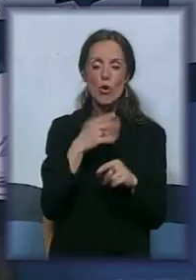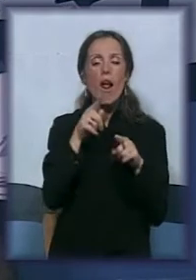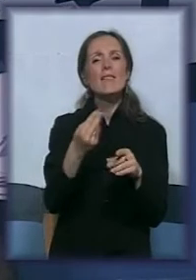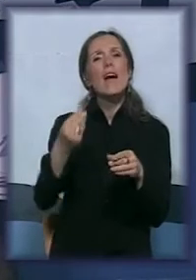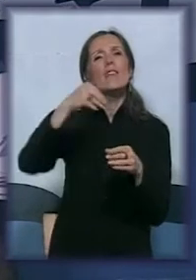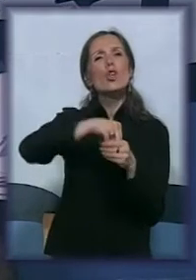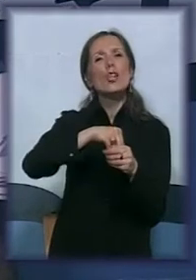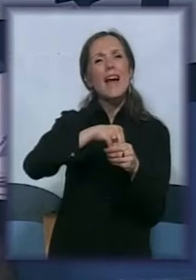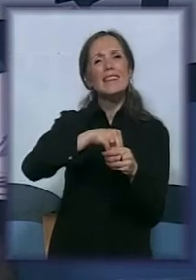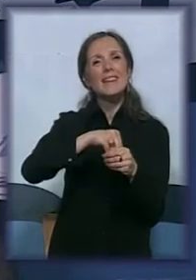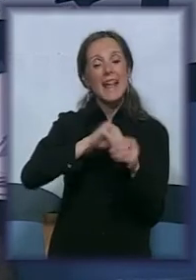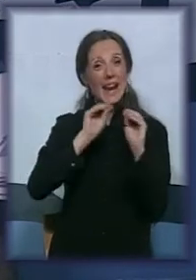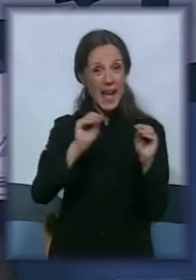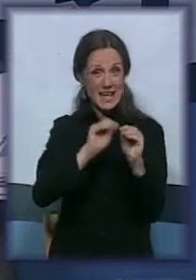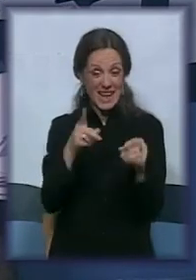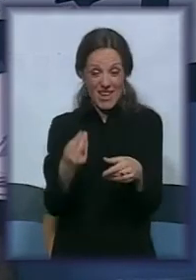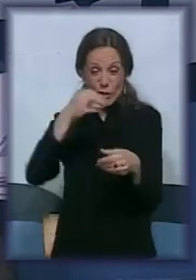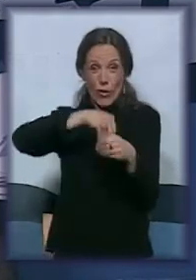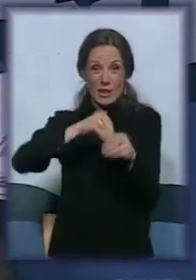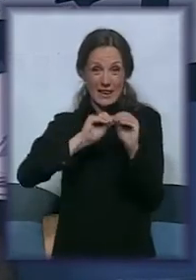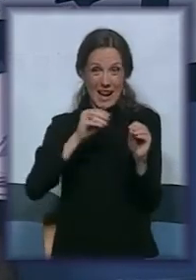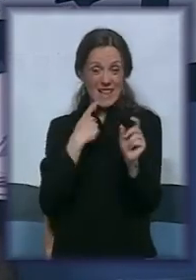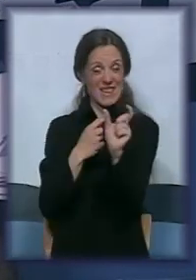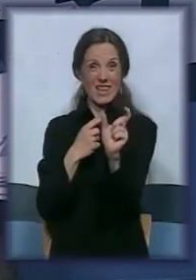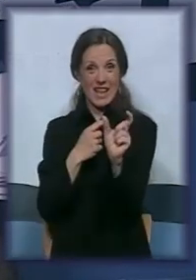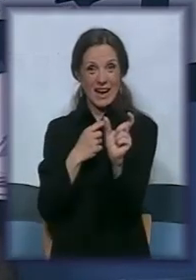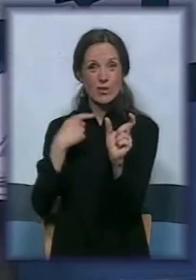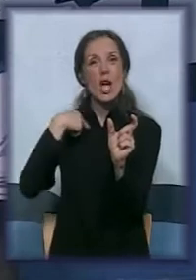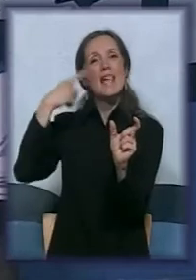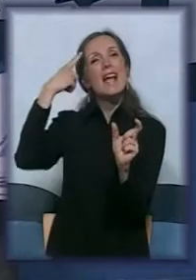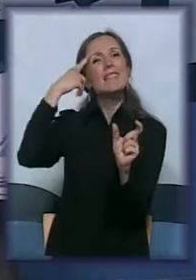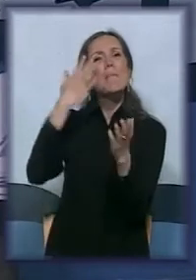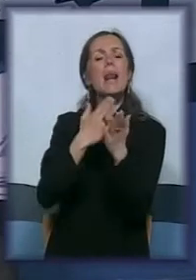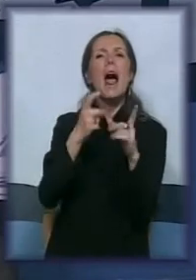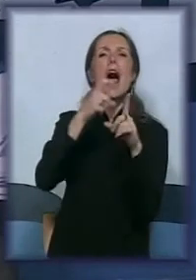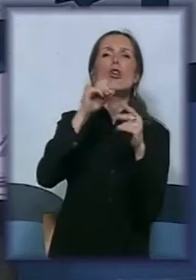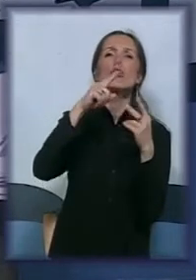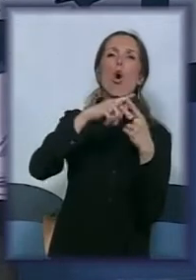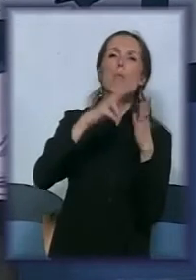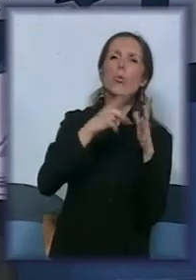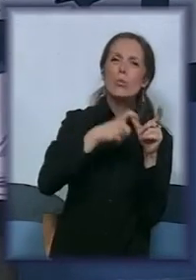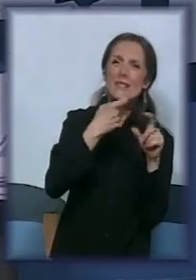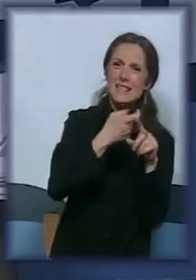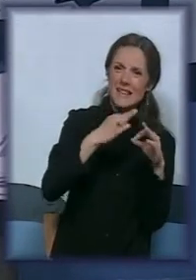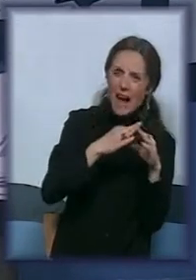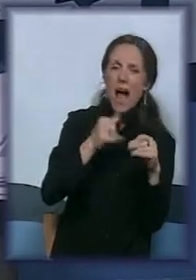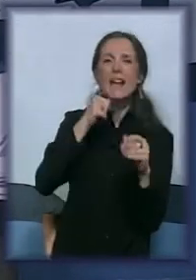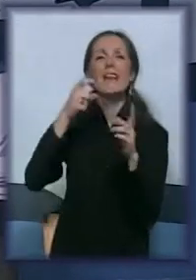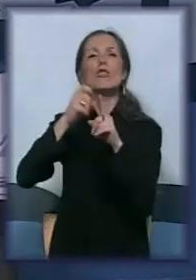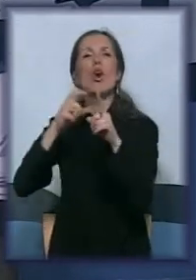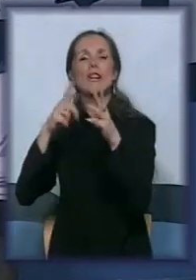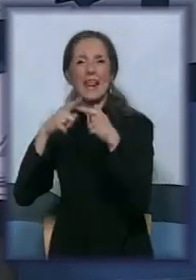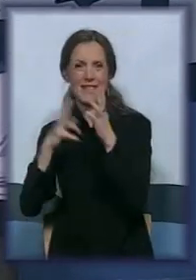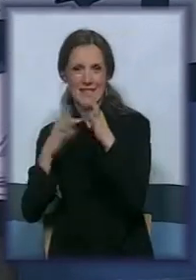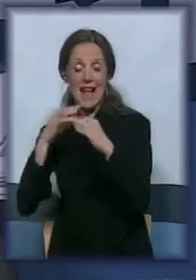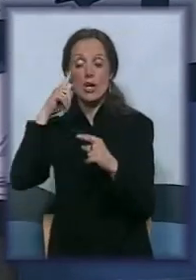nastava, ta reč, kada se kaže dodatna nastava, znam da nas je delila na dopusku i dodatnu. Dodatna je bila za one koje su bolji, pa